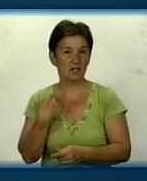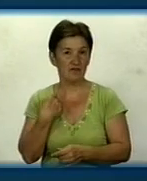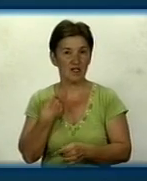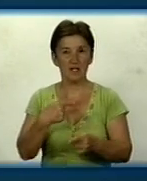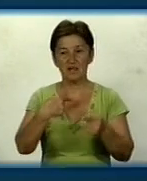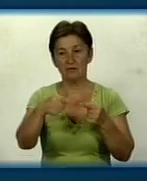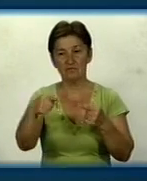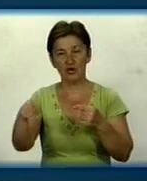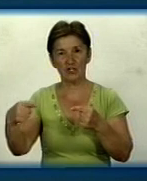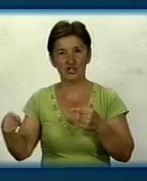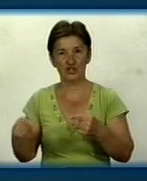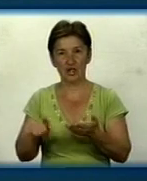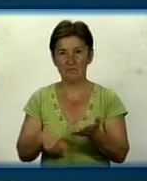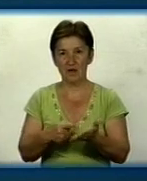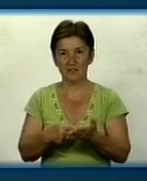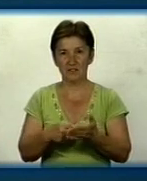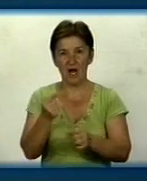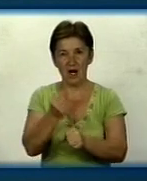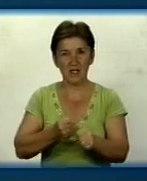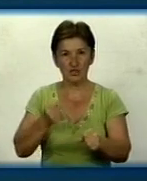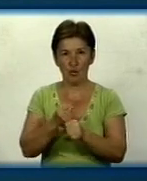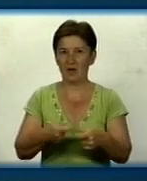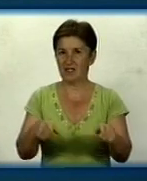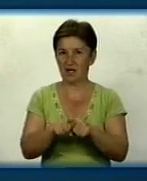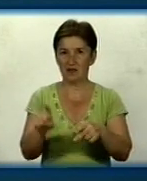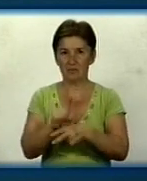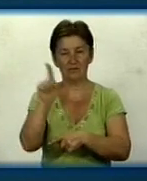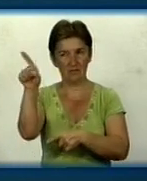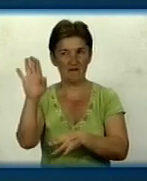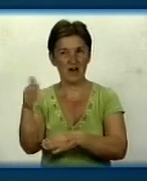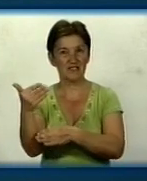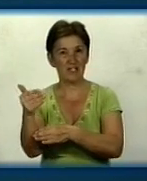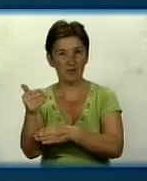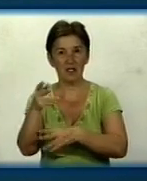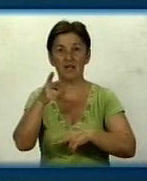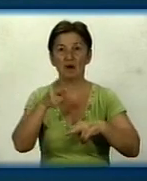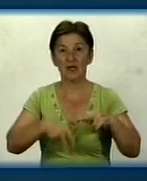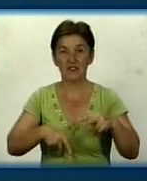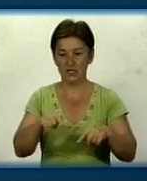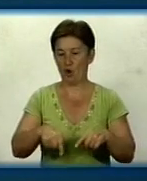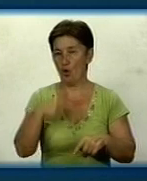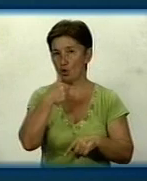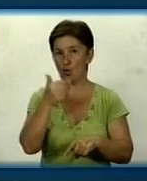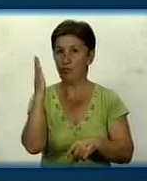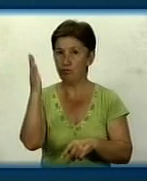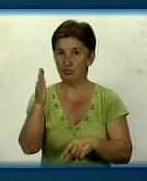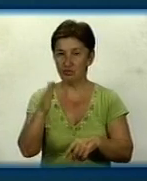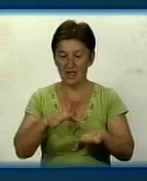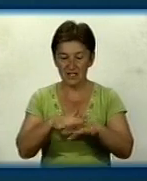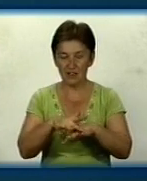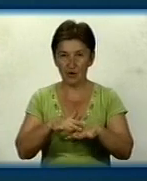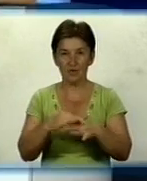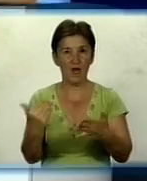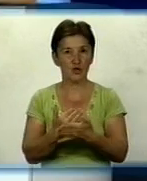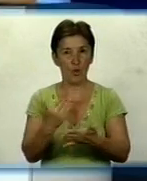ще триває розробка таких нормативів. Зокрема, в Знаменці наприкінці цього року мають бути розраховані нові